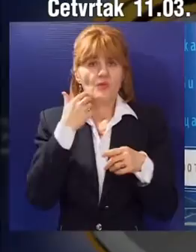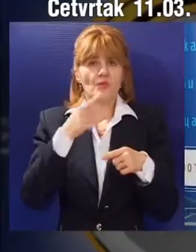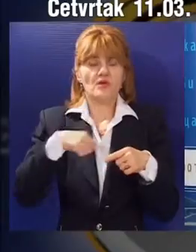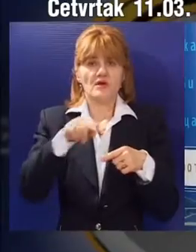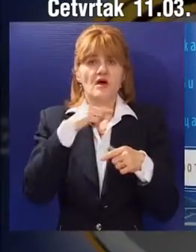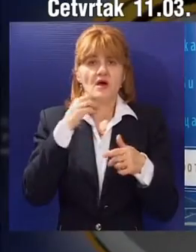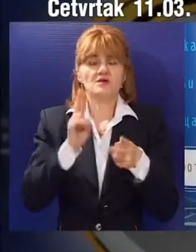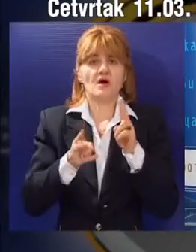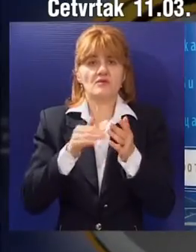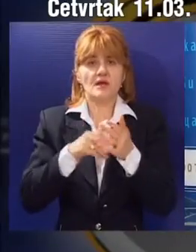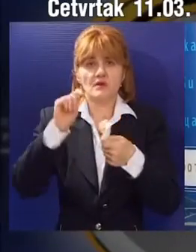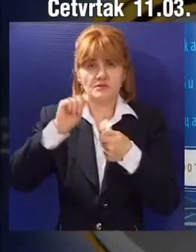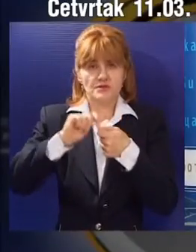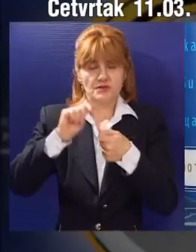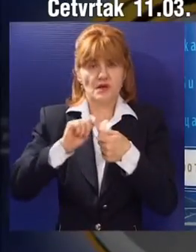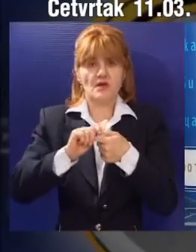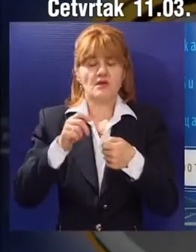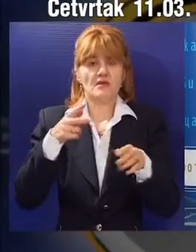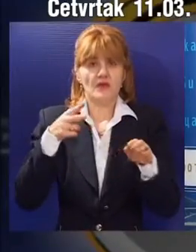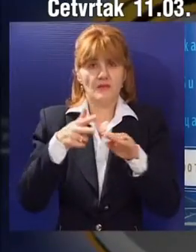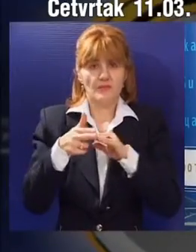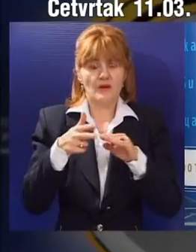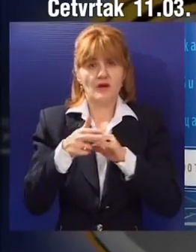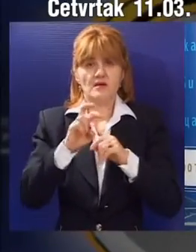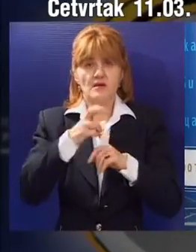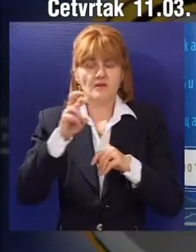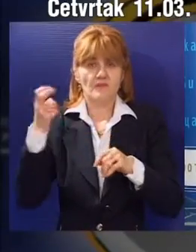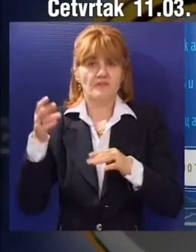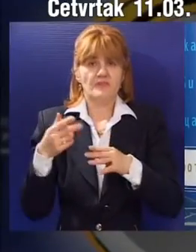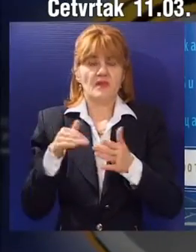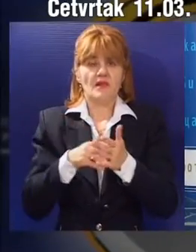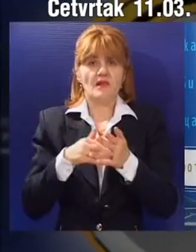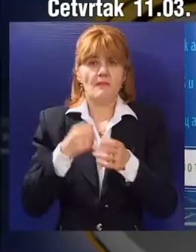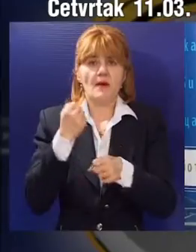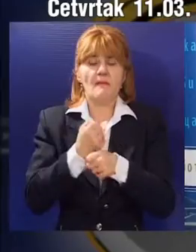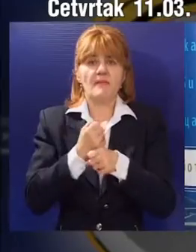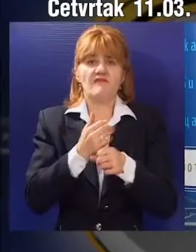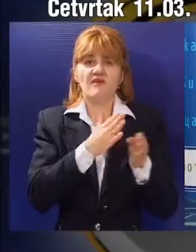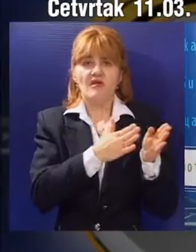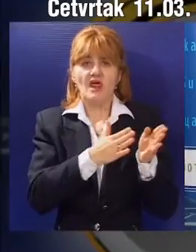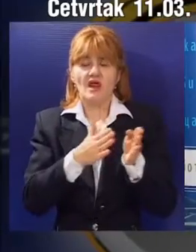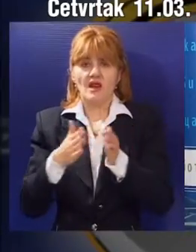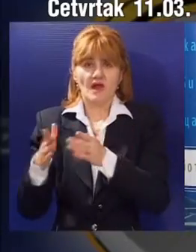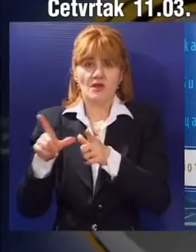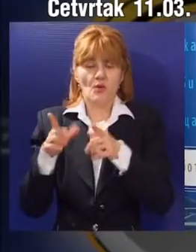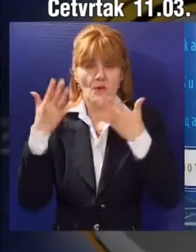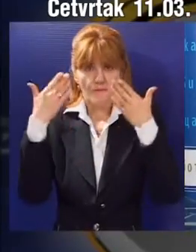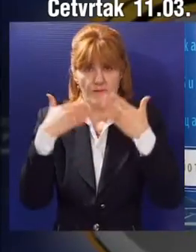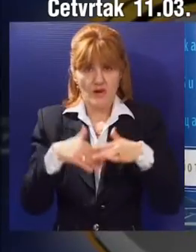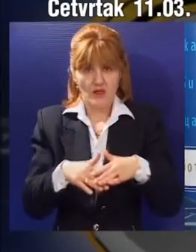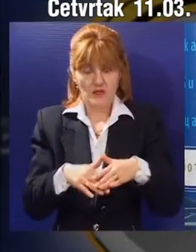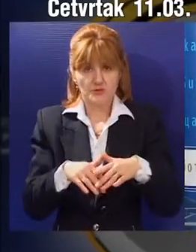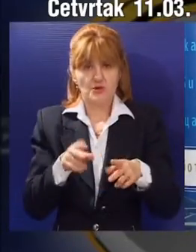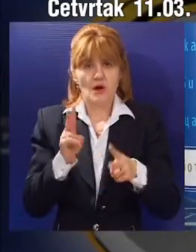i racionalizacije, i restrikcija uvođenja reda u radu komunalnih preduzeća,